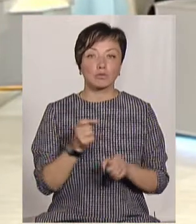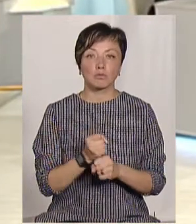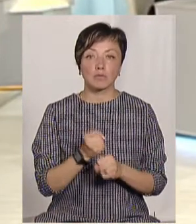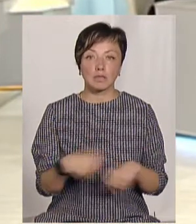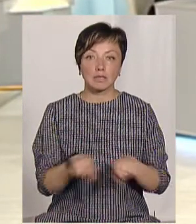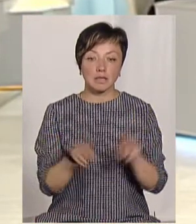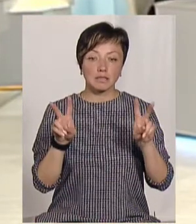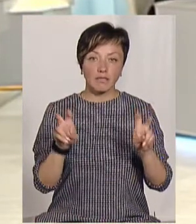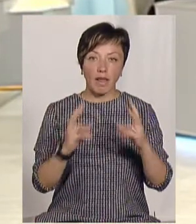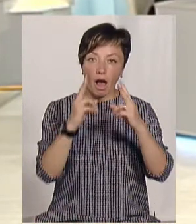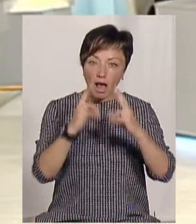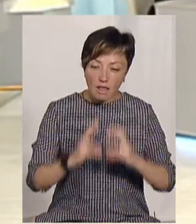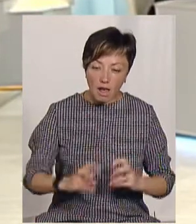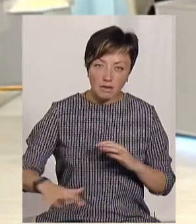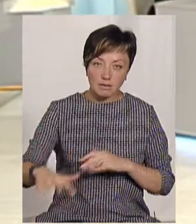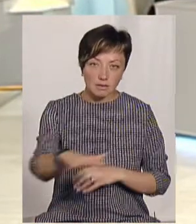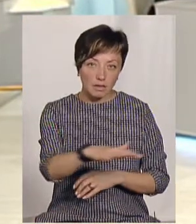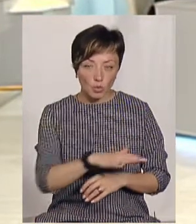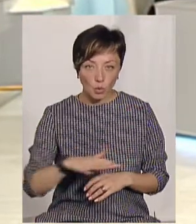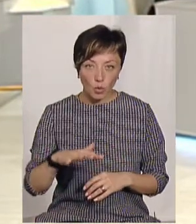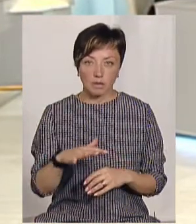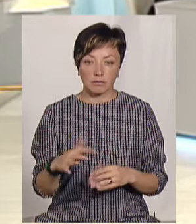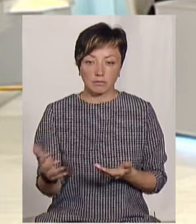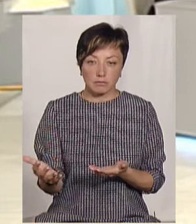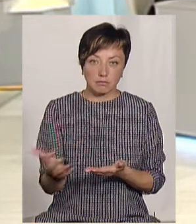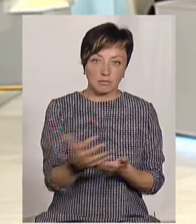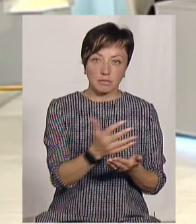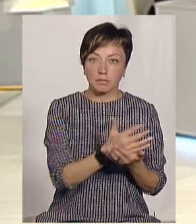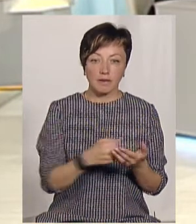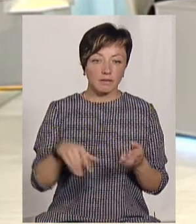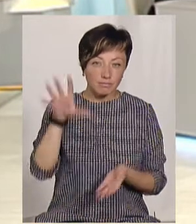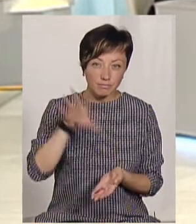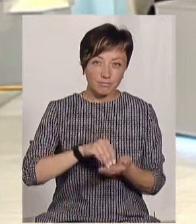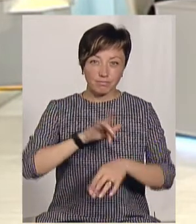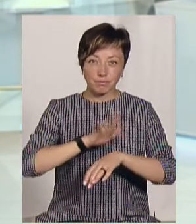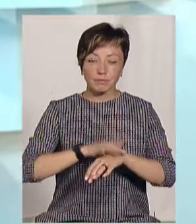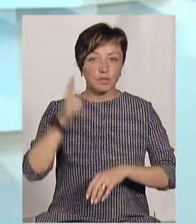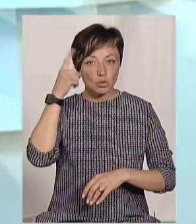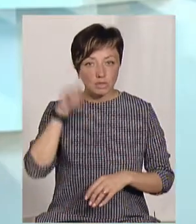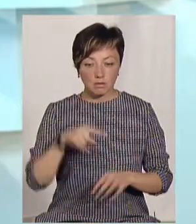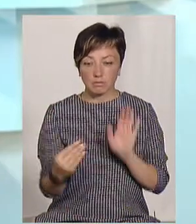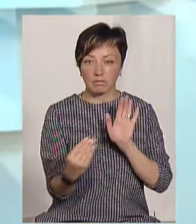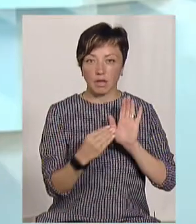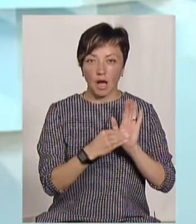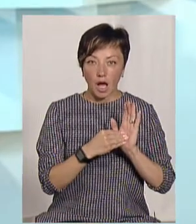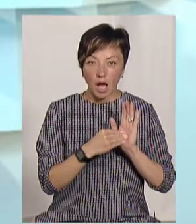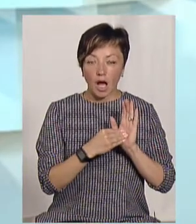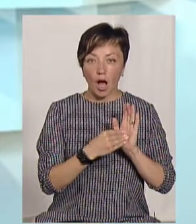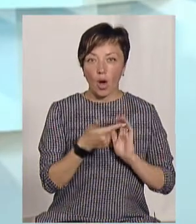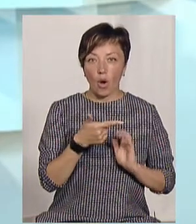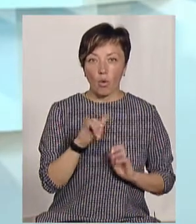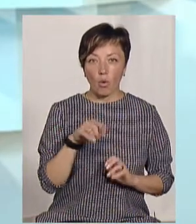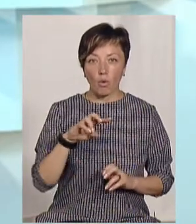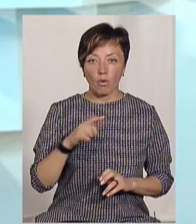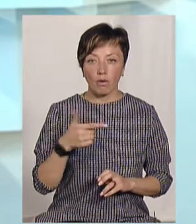так званий аналіз території. Ми взяли і зібрали все, що ми знаємо. Ми це нанесли на Google-карту. І навіть зараз на